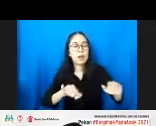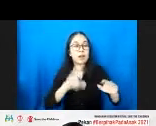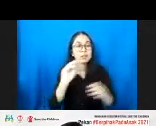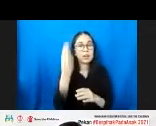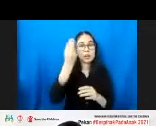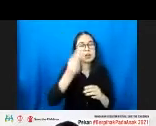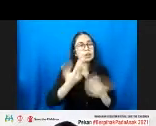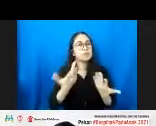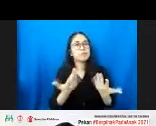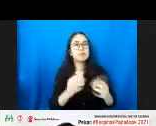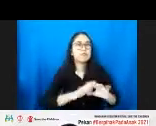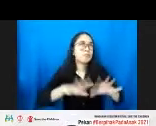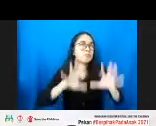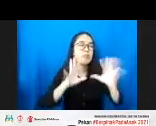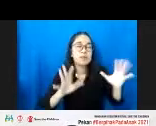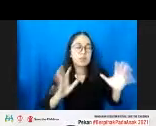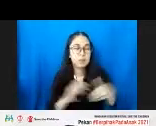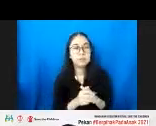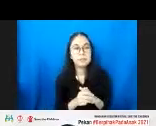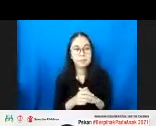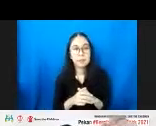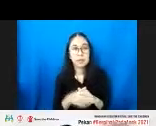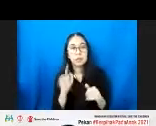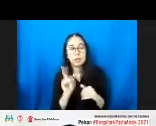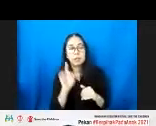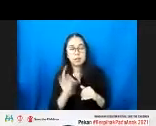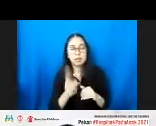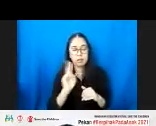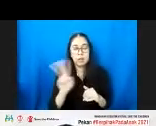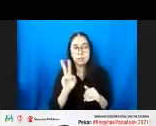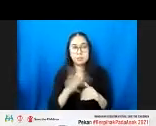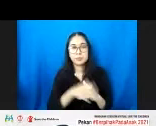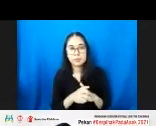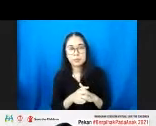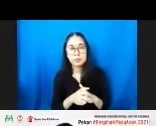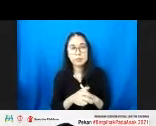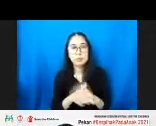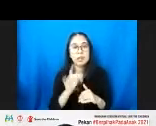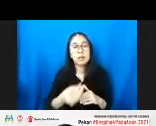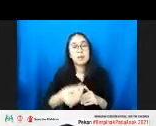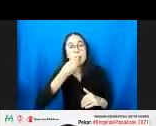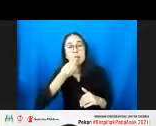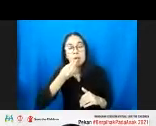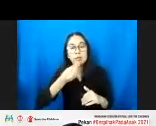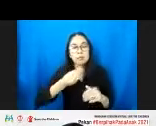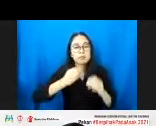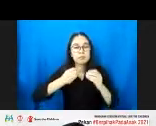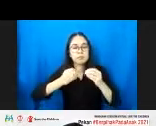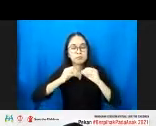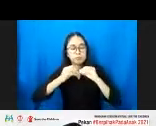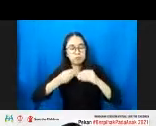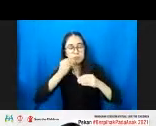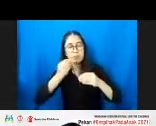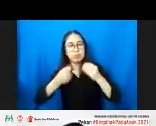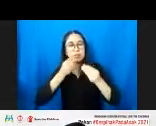Sebabnya kenapa? Dua hal yang langsung, yaitu konsumsi makanan secara kronik tidak cukup, dalam komposi